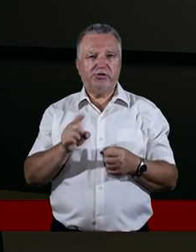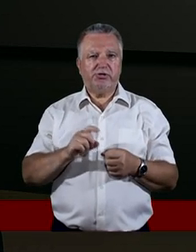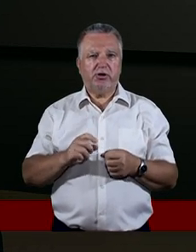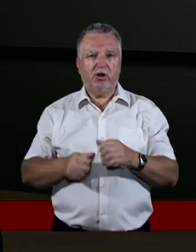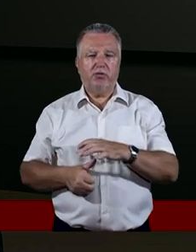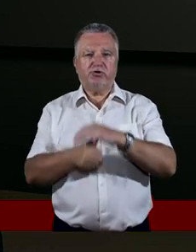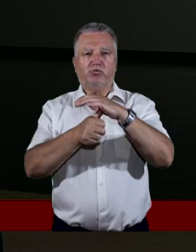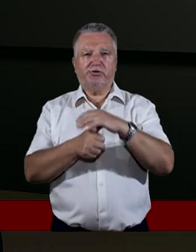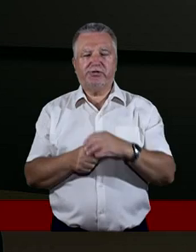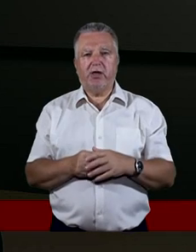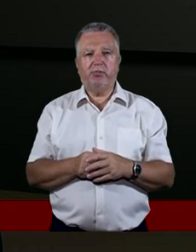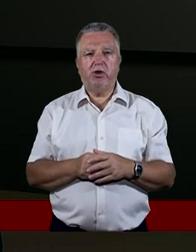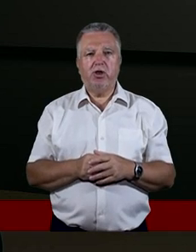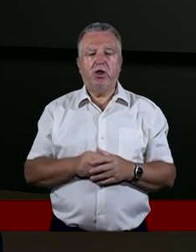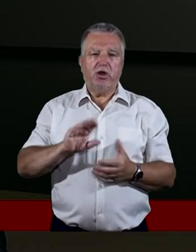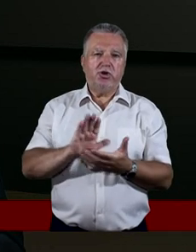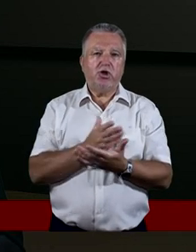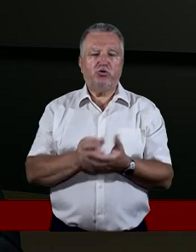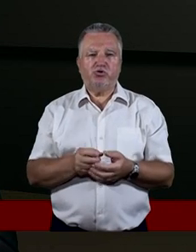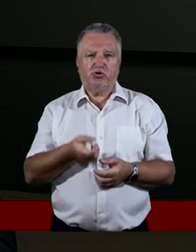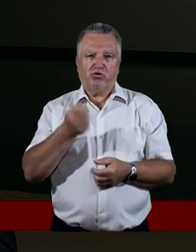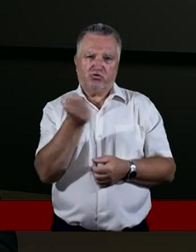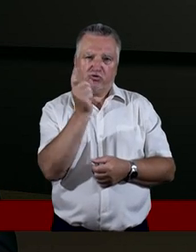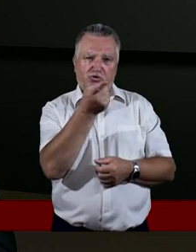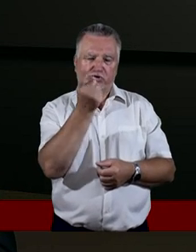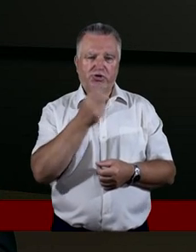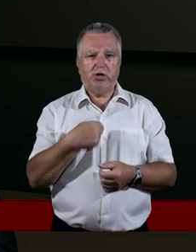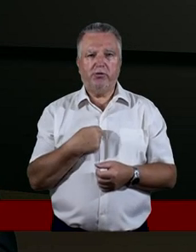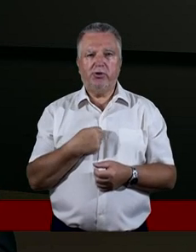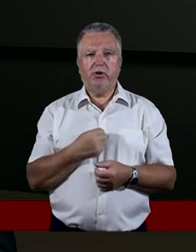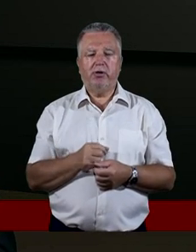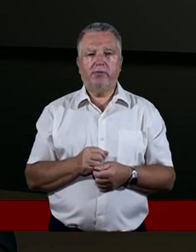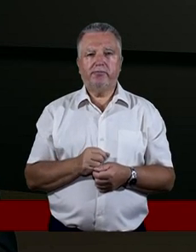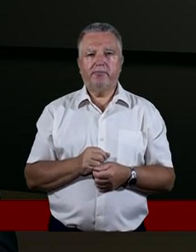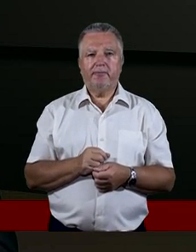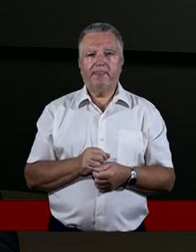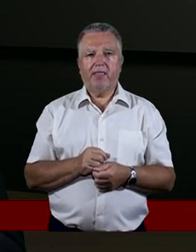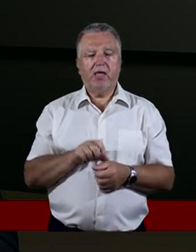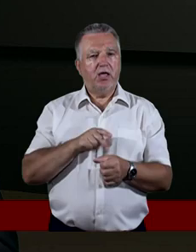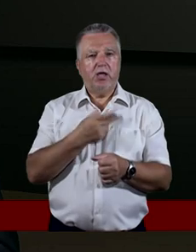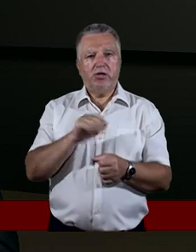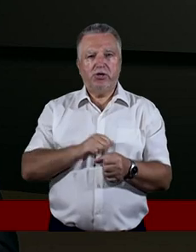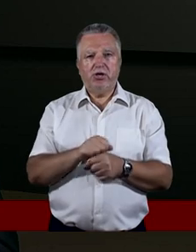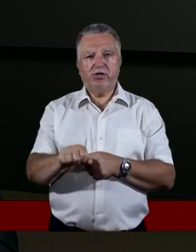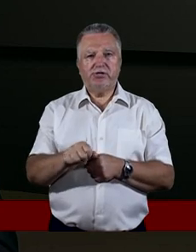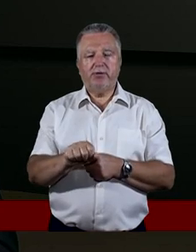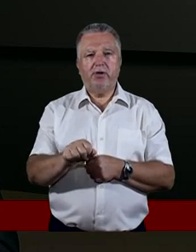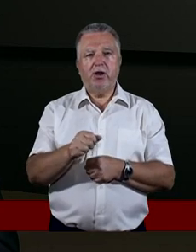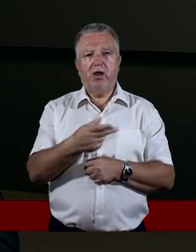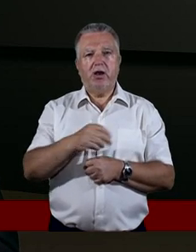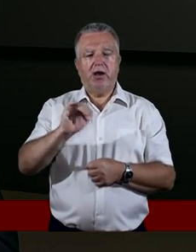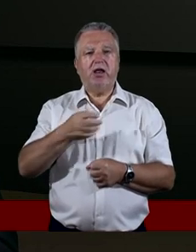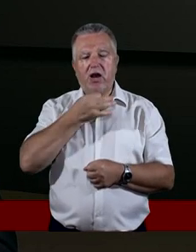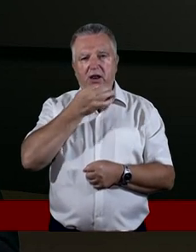grozili mi nawet, a zdarzało się, że za ich namową atakowały mnie grupy rzezimieszków. Nie jestem najlepszy w dokumentacji.